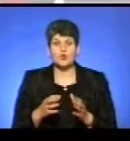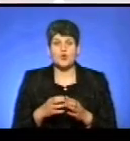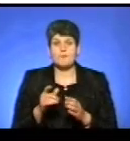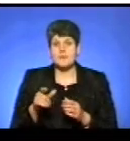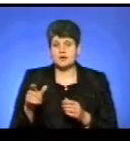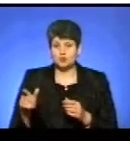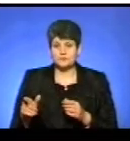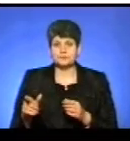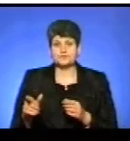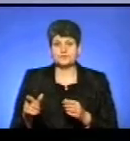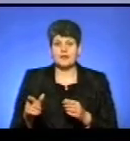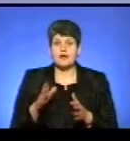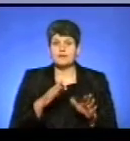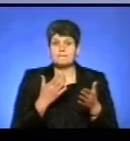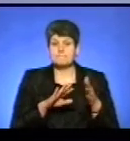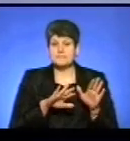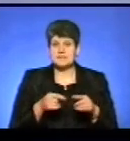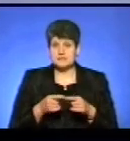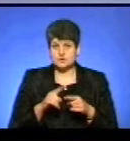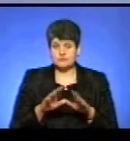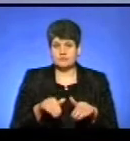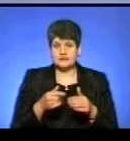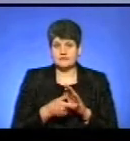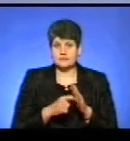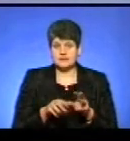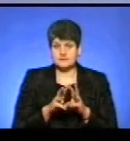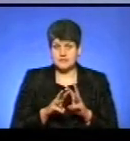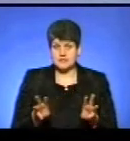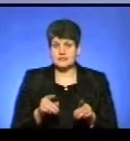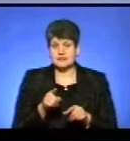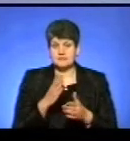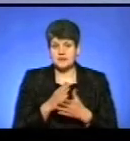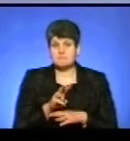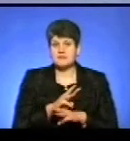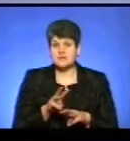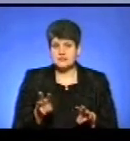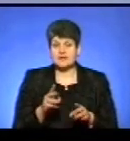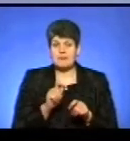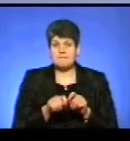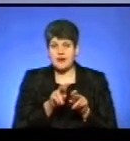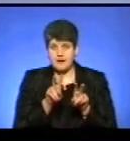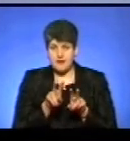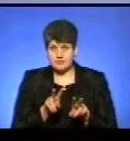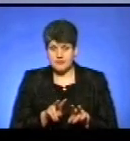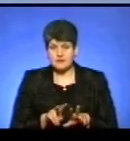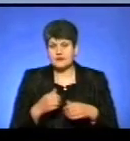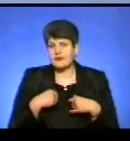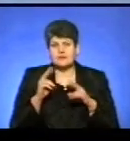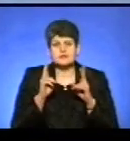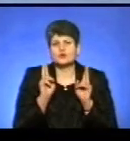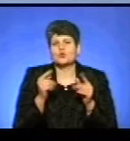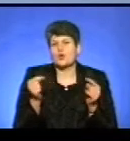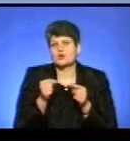плану. Але після цього ми передали в Кабінет міністрів, там, відповідно, є міністерства, які переглядали, і я не знаю, хто